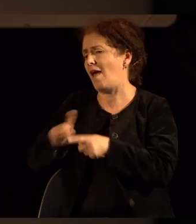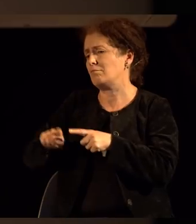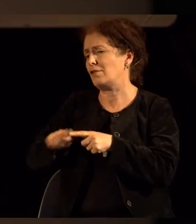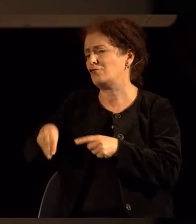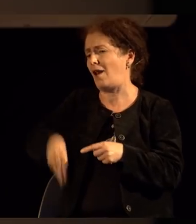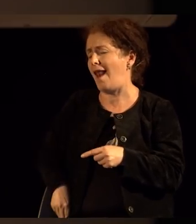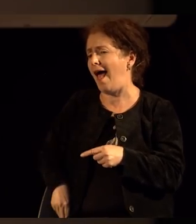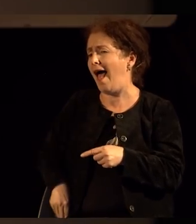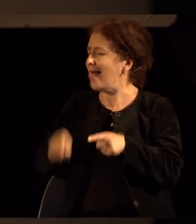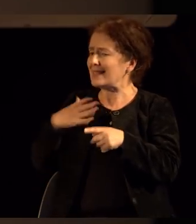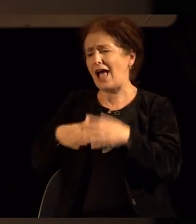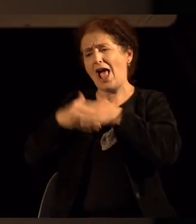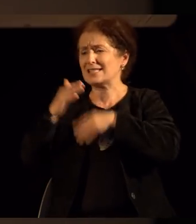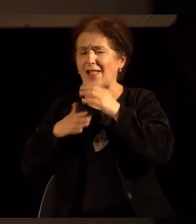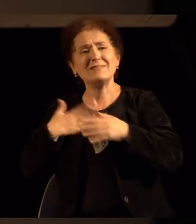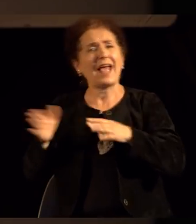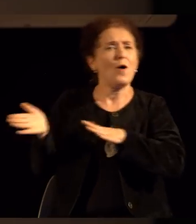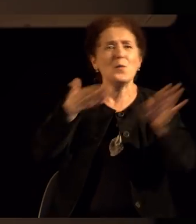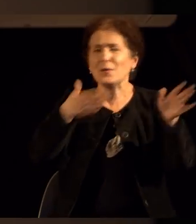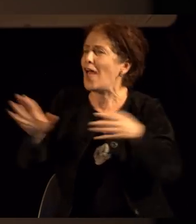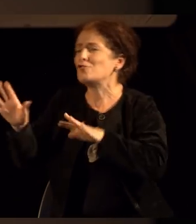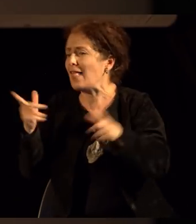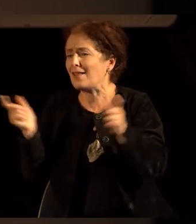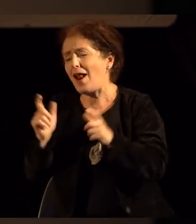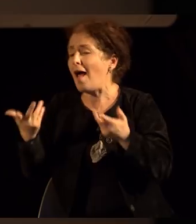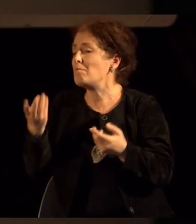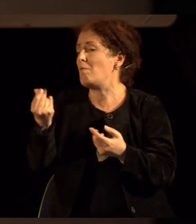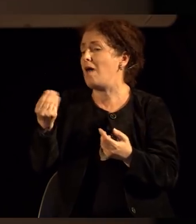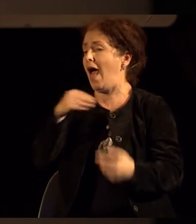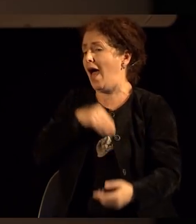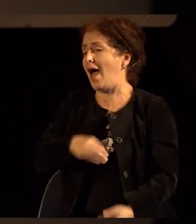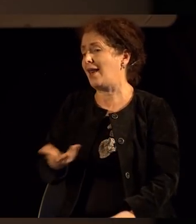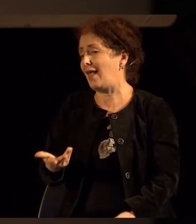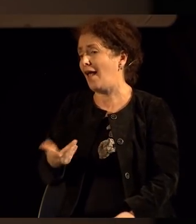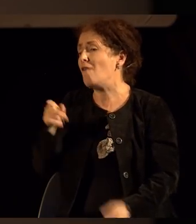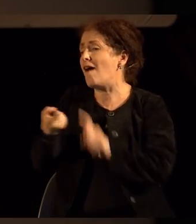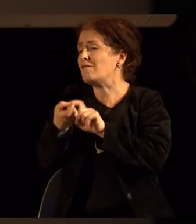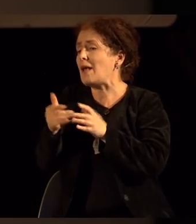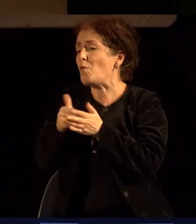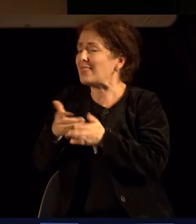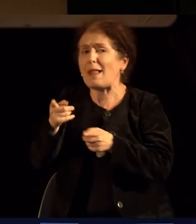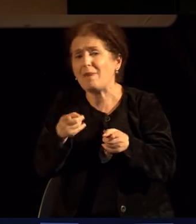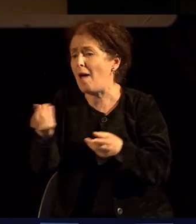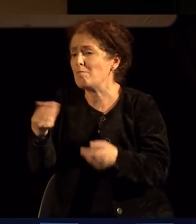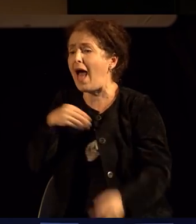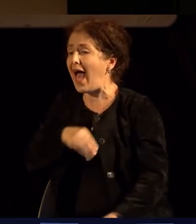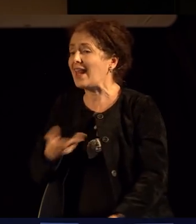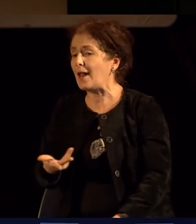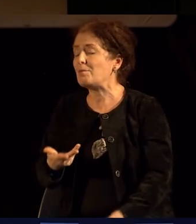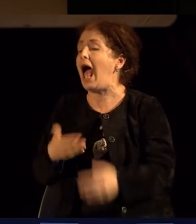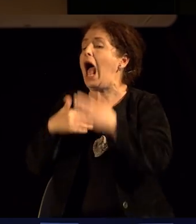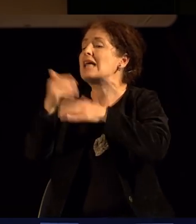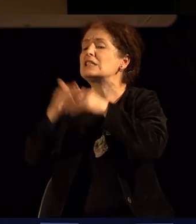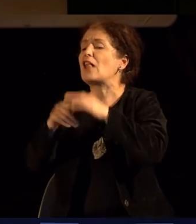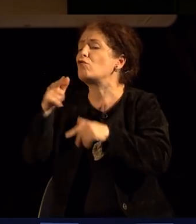За да можеме да ги реализираме желбите и да ги задоволиме потребите. Па што е задоволство?